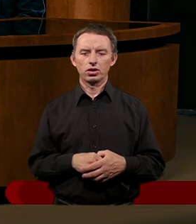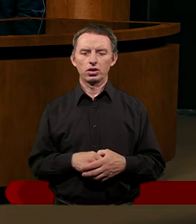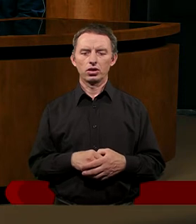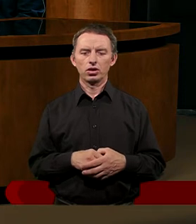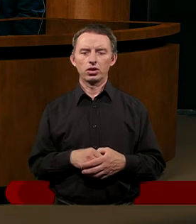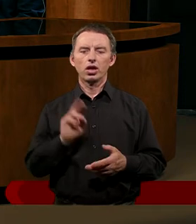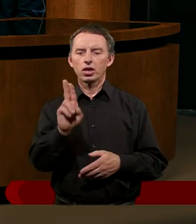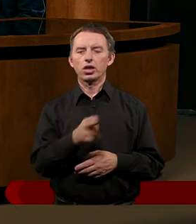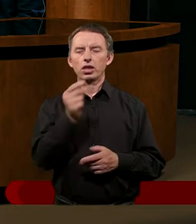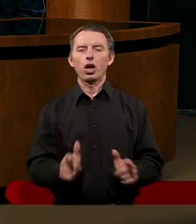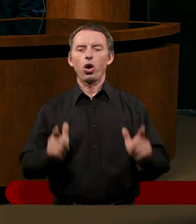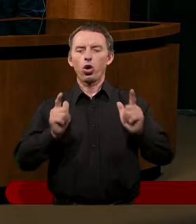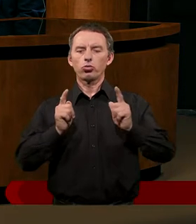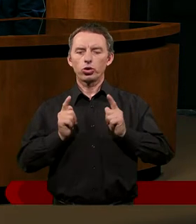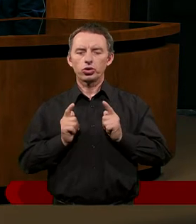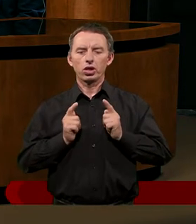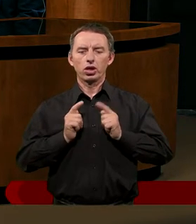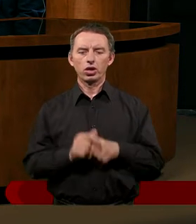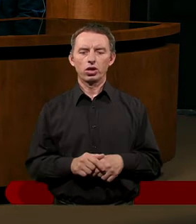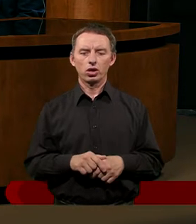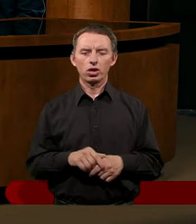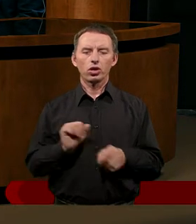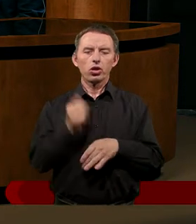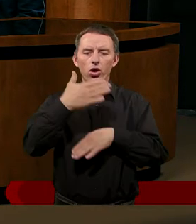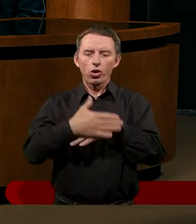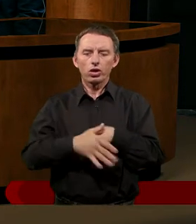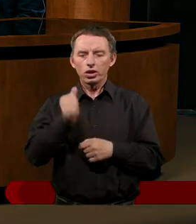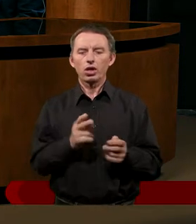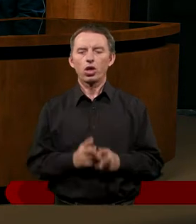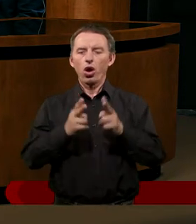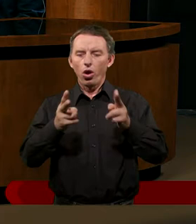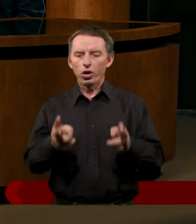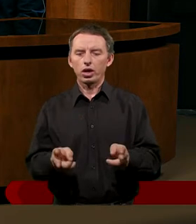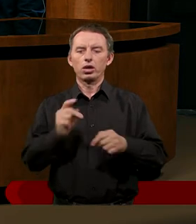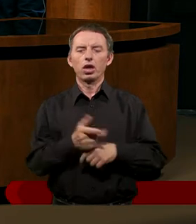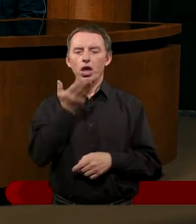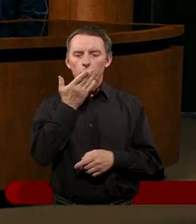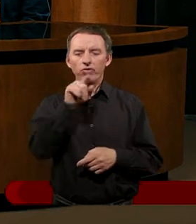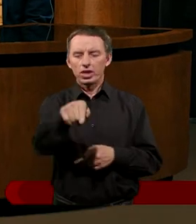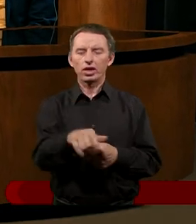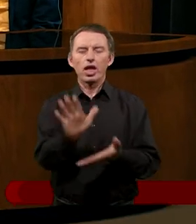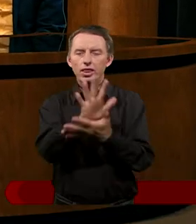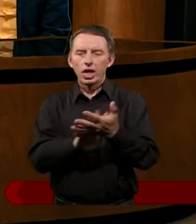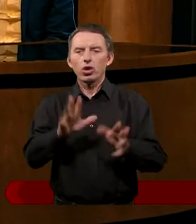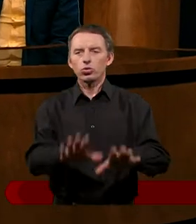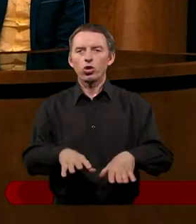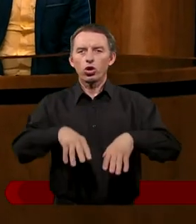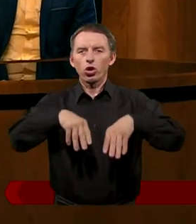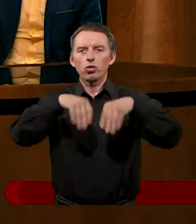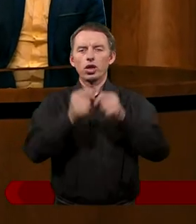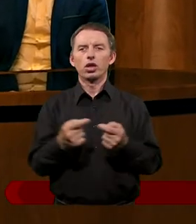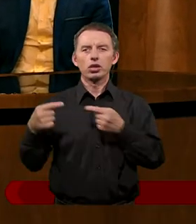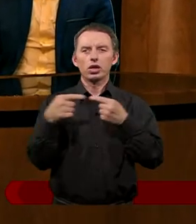Czyli odpoczynek duchowy. Bo ten drugi tekst zaraz, który potem jest, Jezus